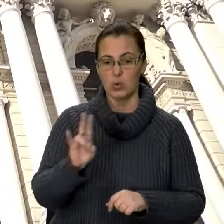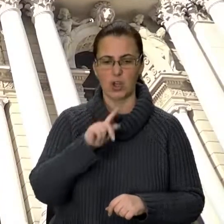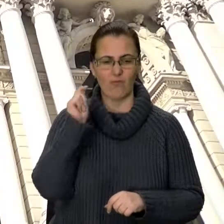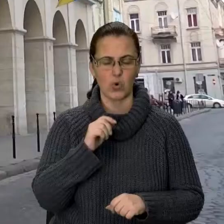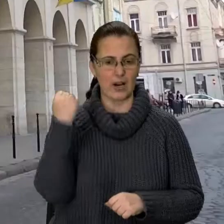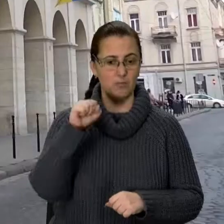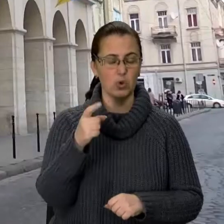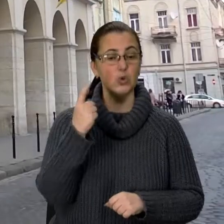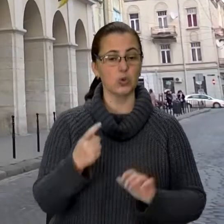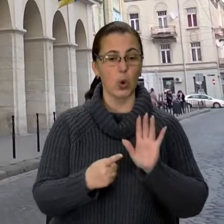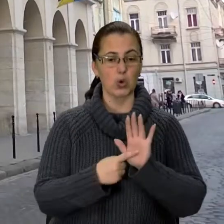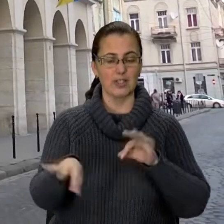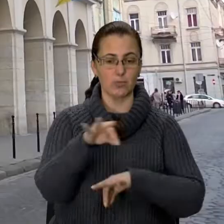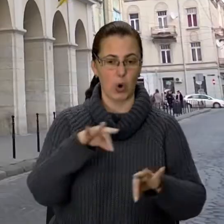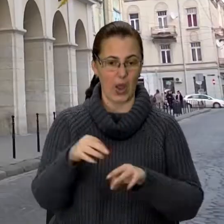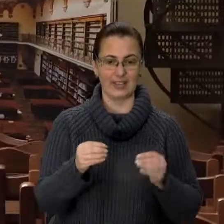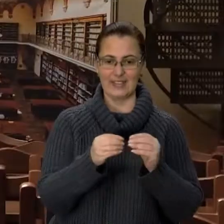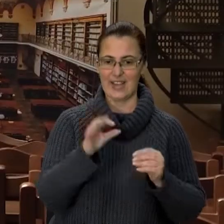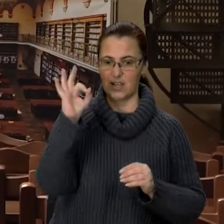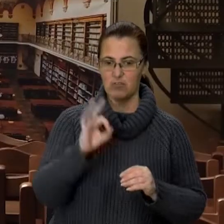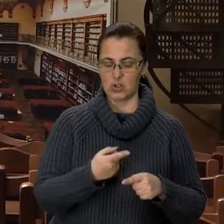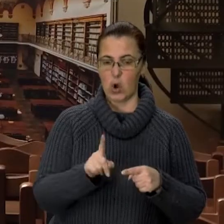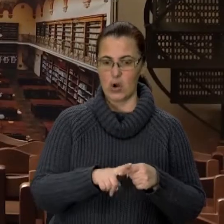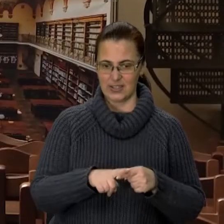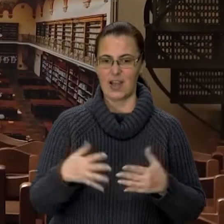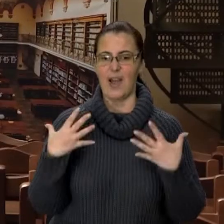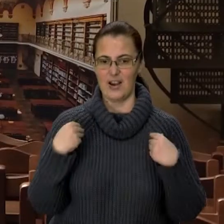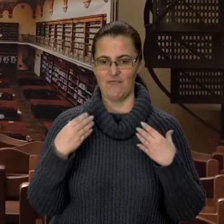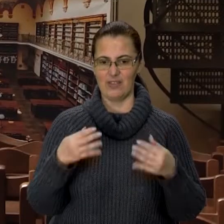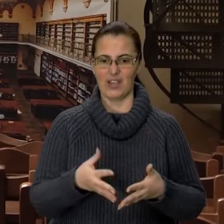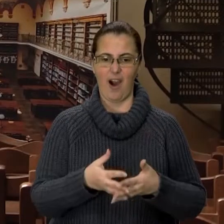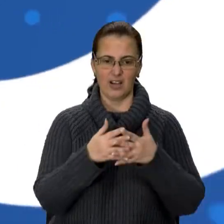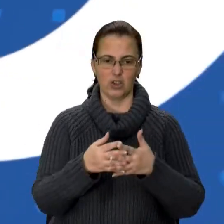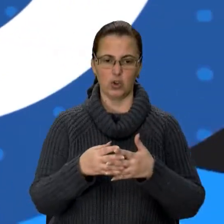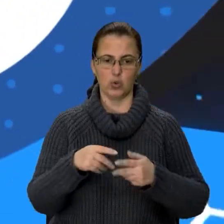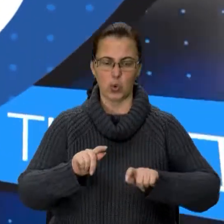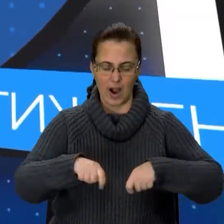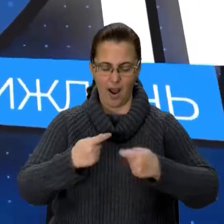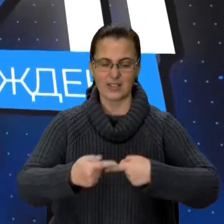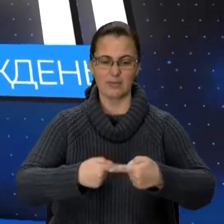106 проєктів. Отже, 10% – це саме Львівська архітектурна спадщина.